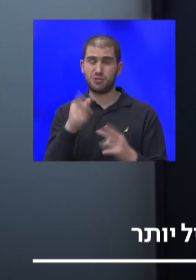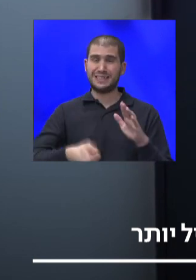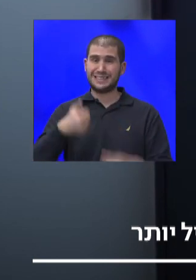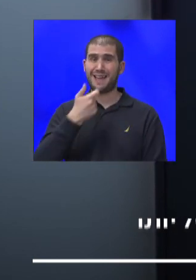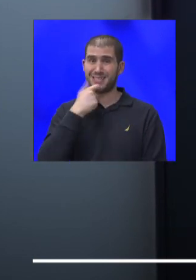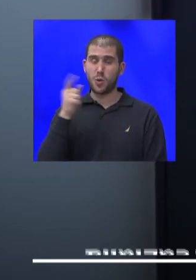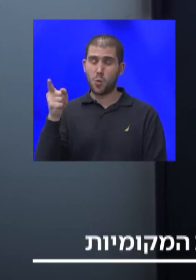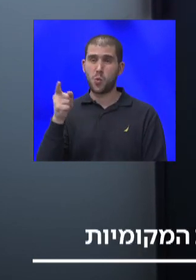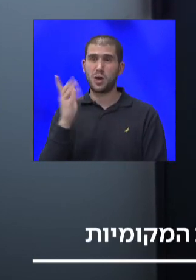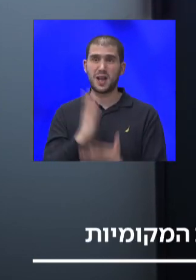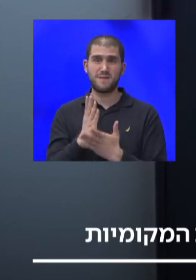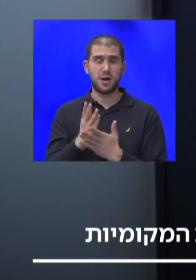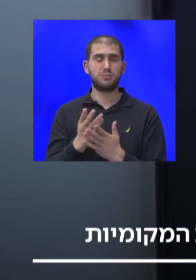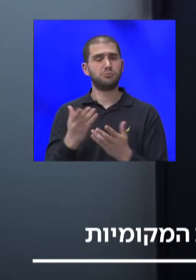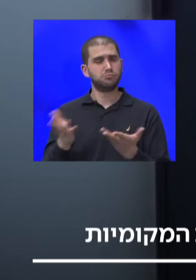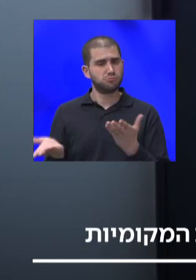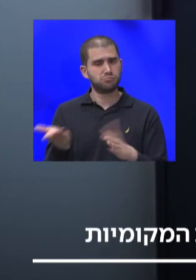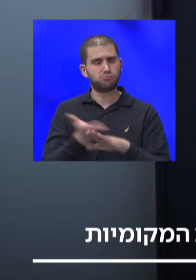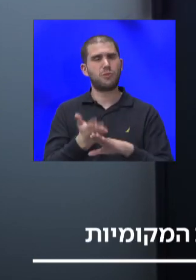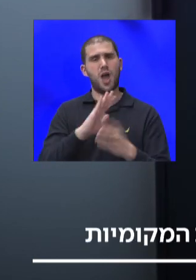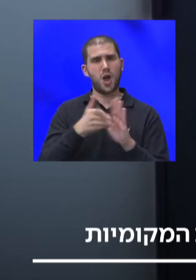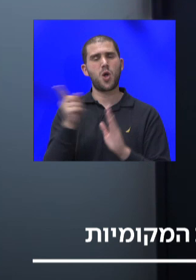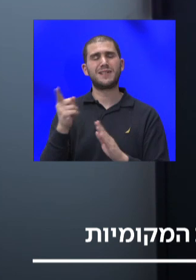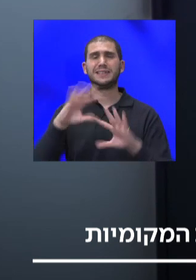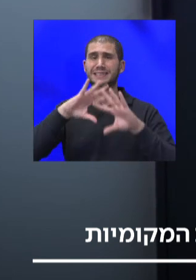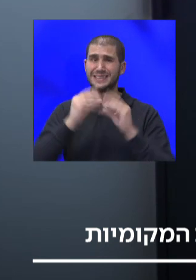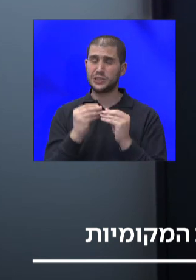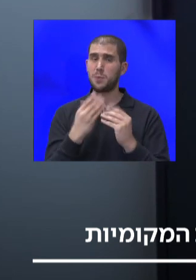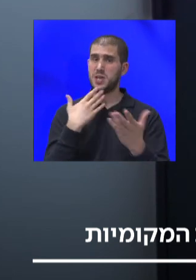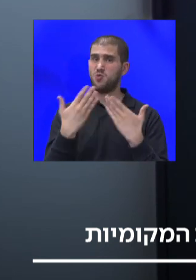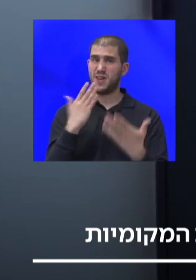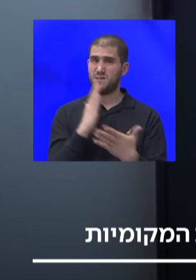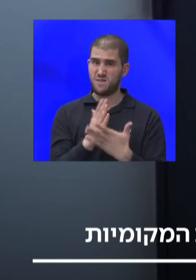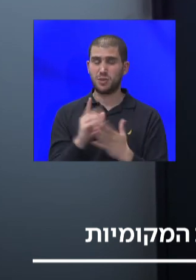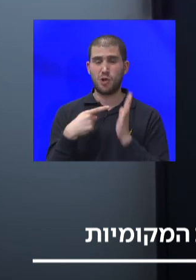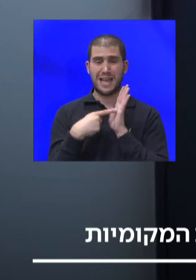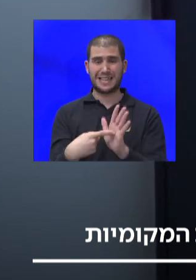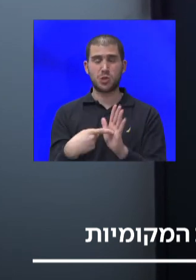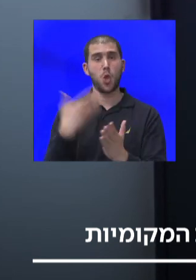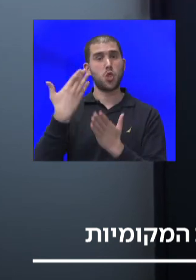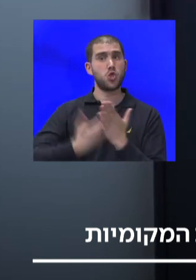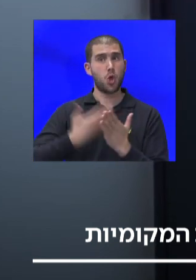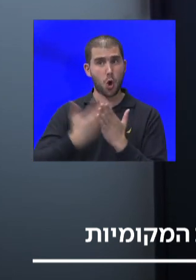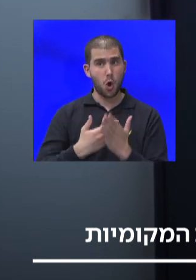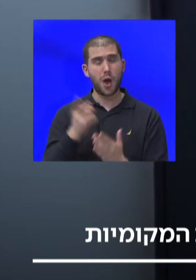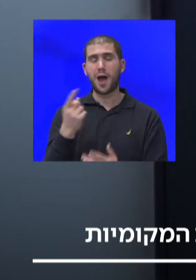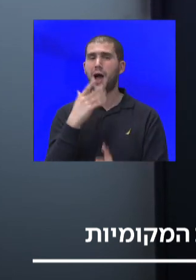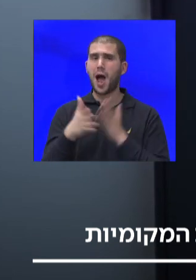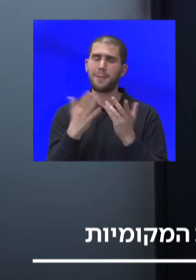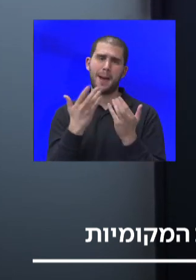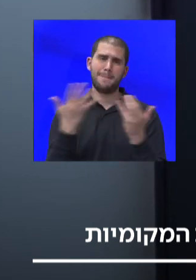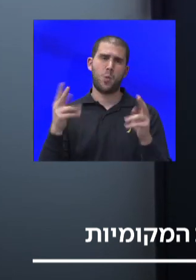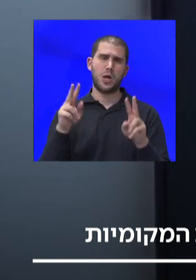משקלו, והסיכום של הישיבה לאחר שהצגנו לו את הדוח, האמירה שלו הייתה מאוד ברורה. אני לוקח את